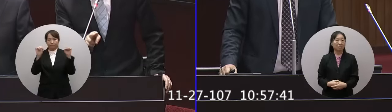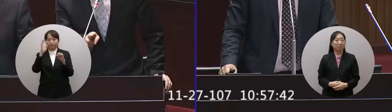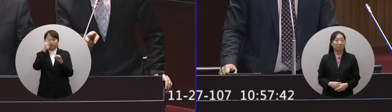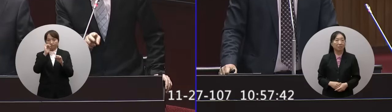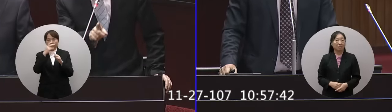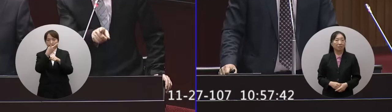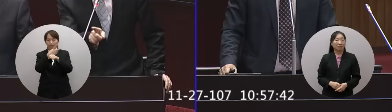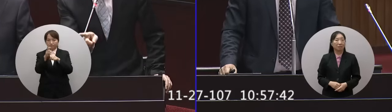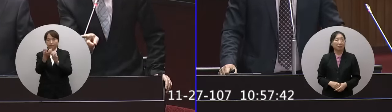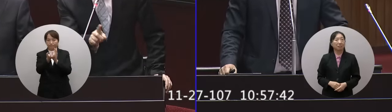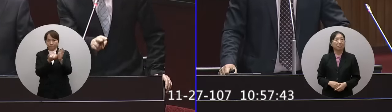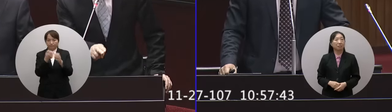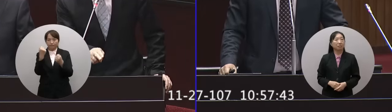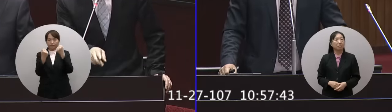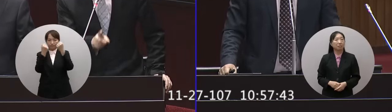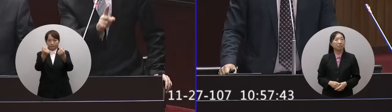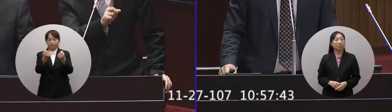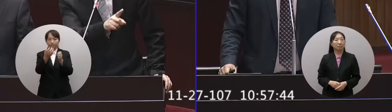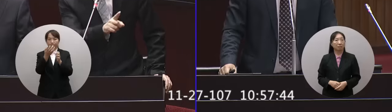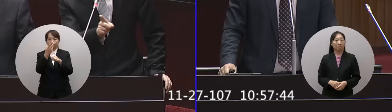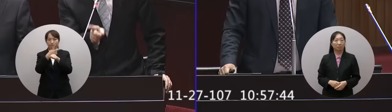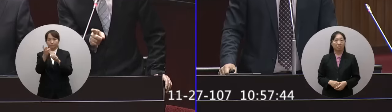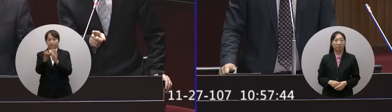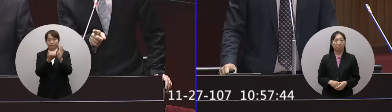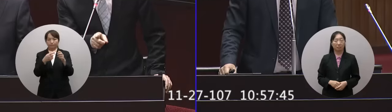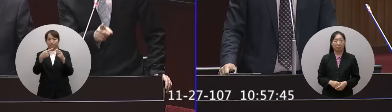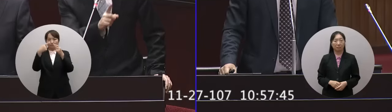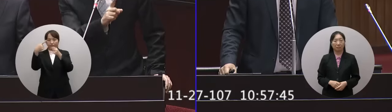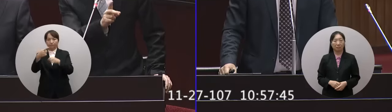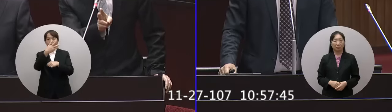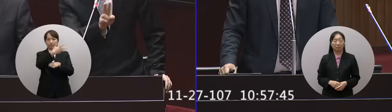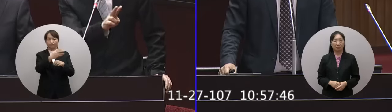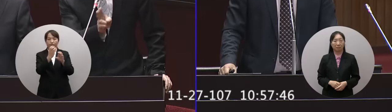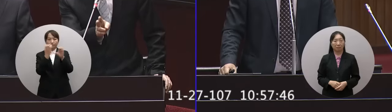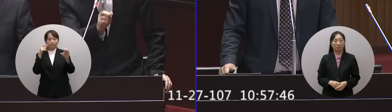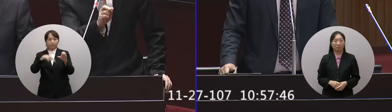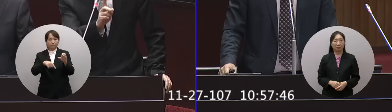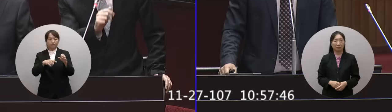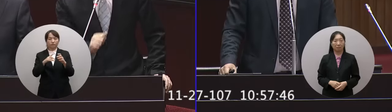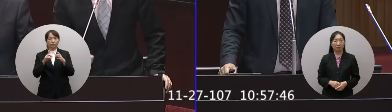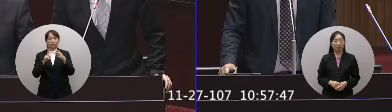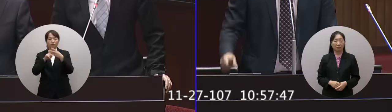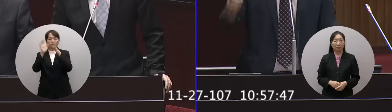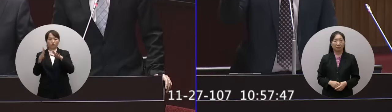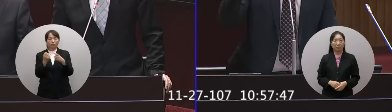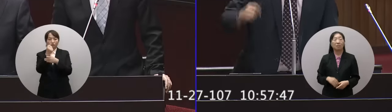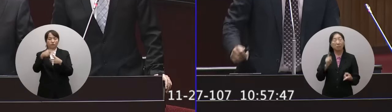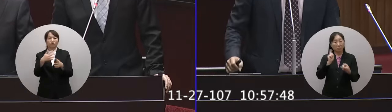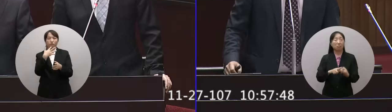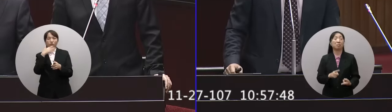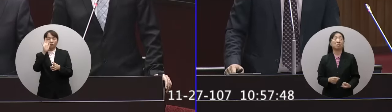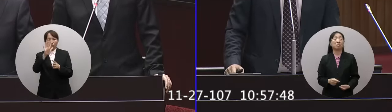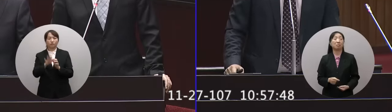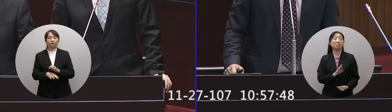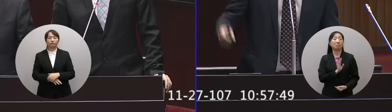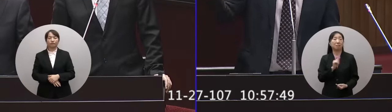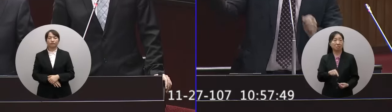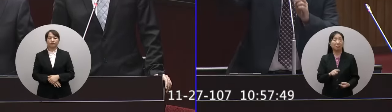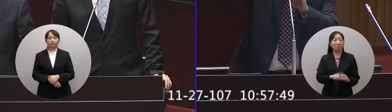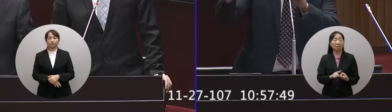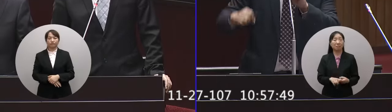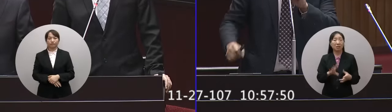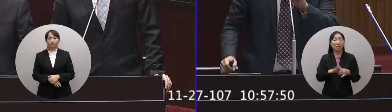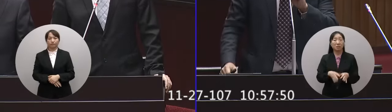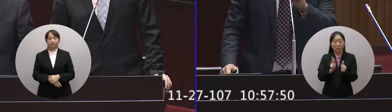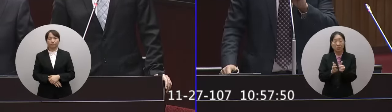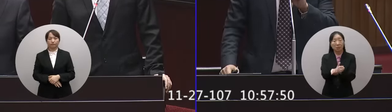在這個兩分鐘前就是他開車兩分鐘前他在第一車第八車這個兩個主峰棒就有異常對嘛所以